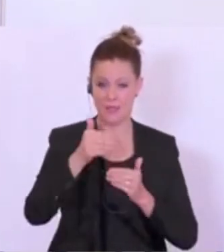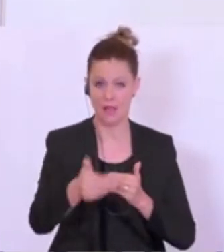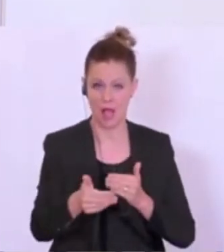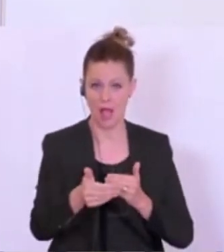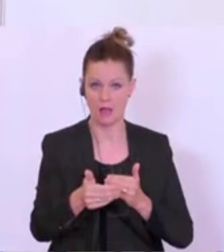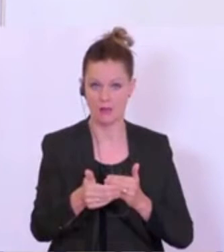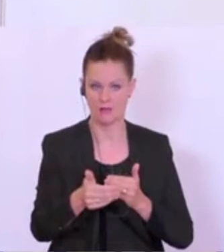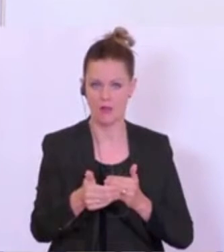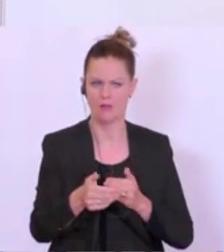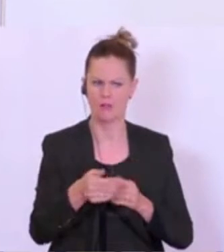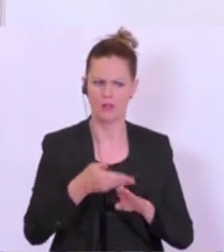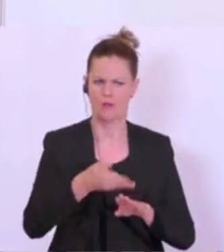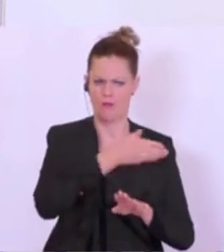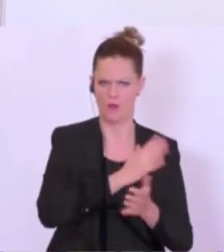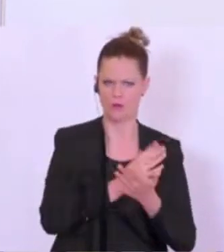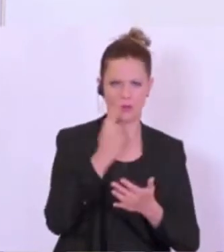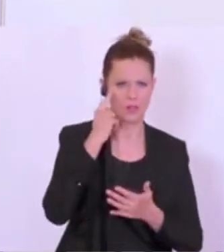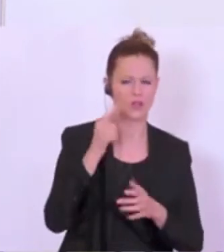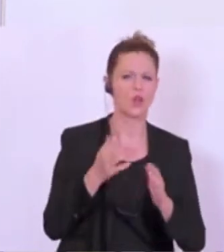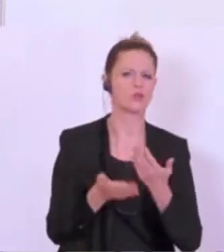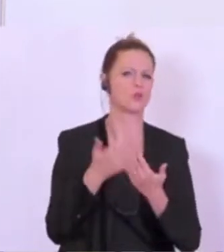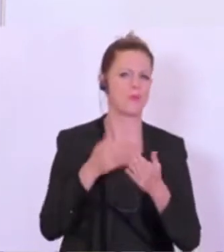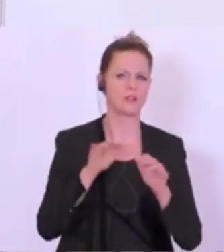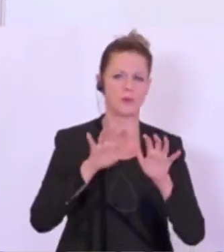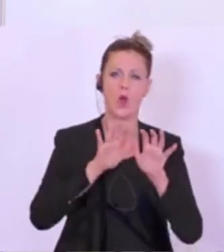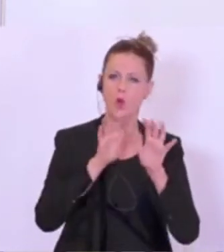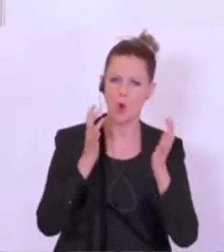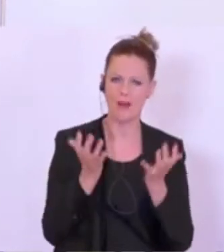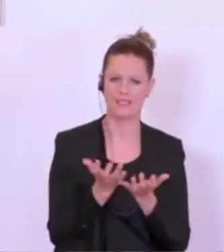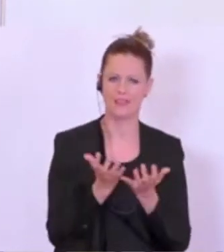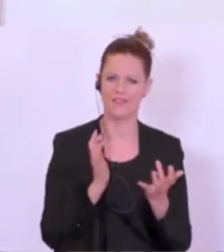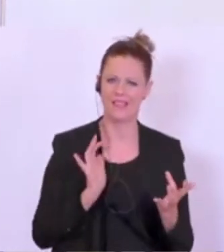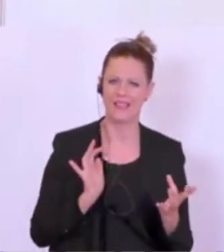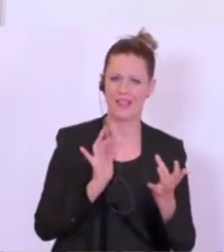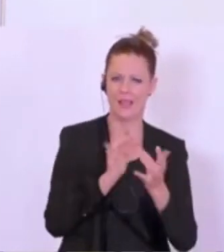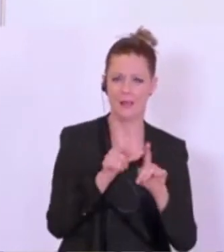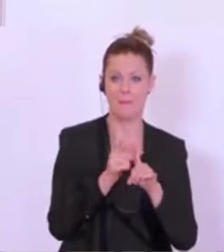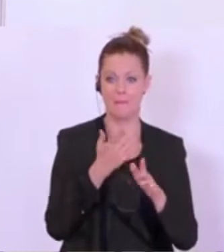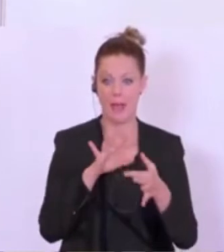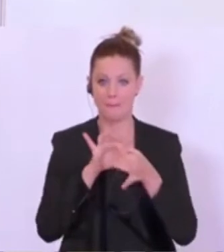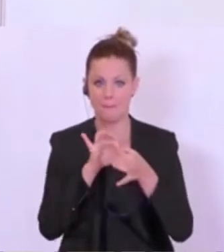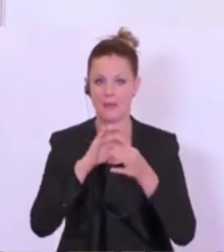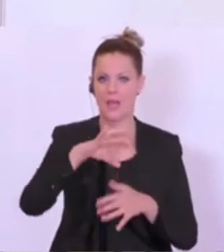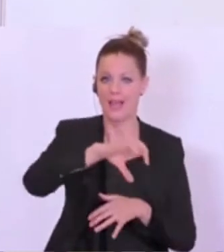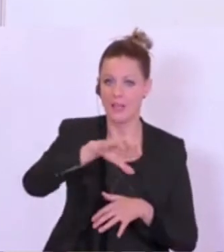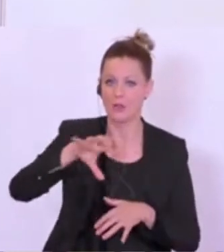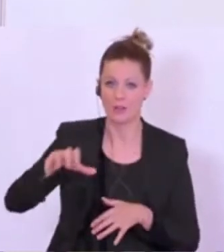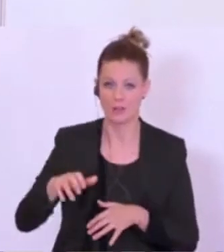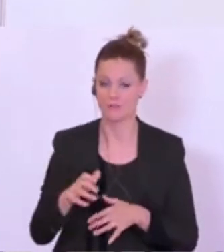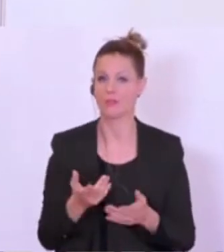wie eine leichte Deglobalisierung verstärkt wird, eine Regionalisierung verstärkt wird. Wir werden sehen, dass